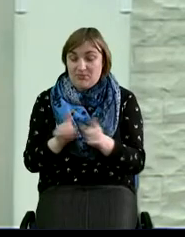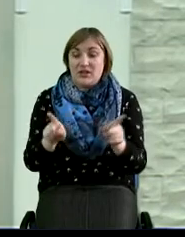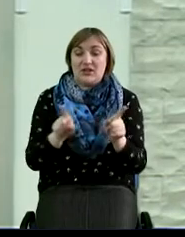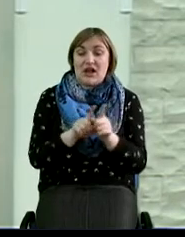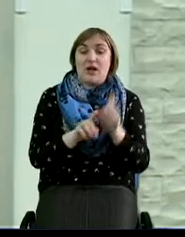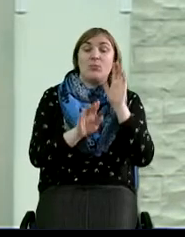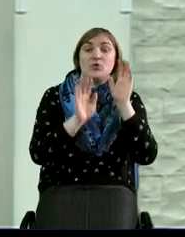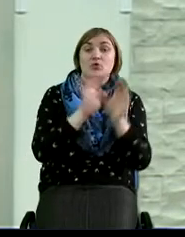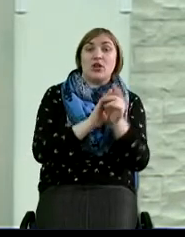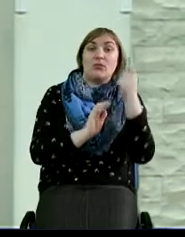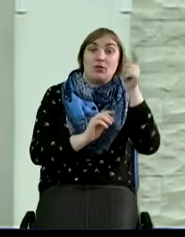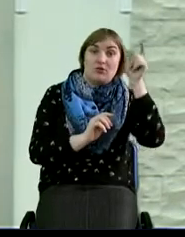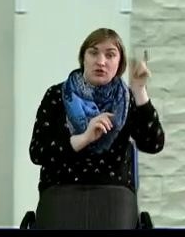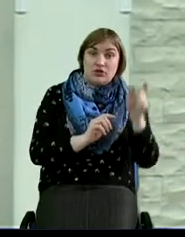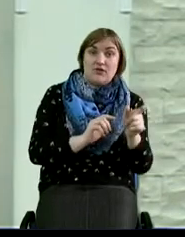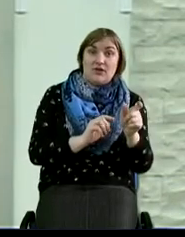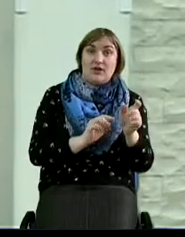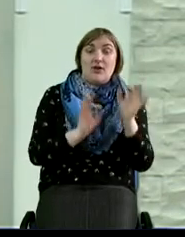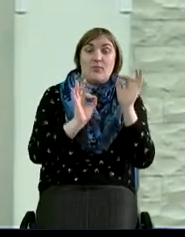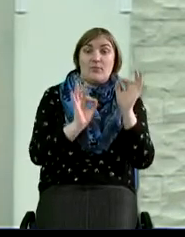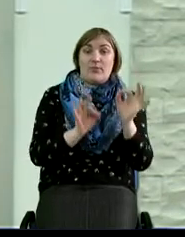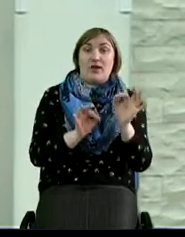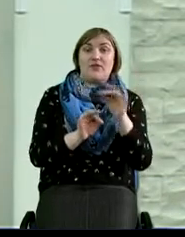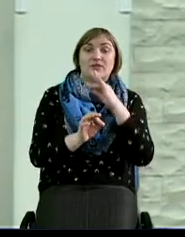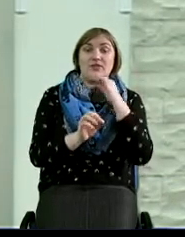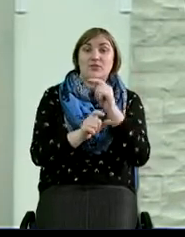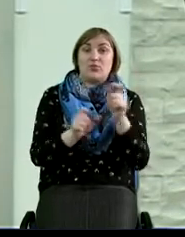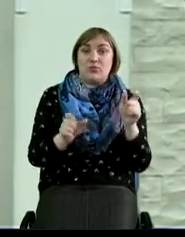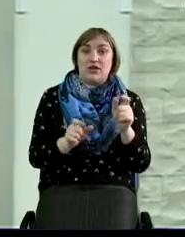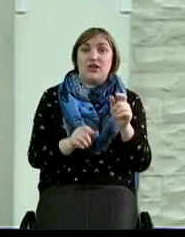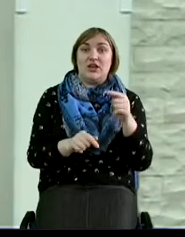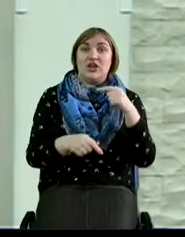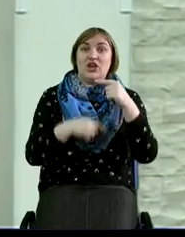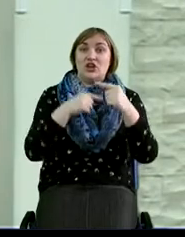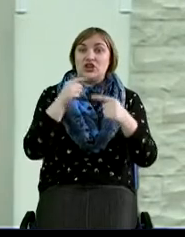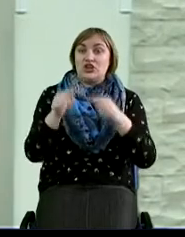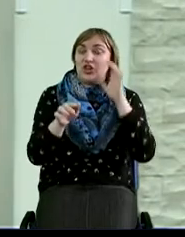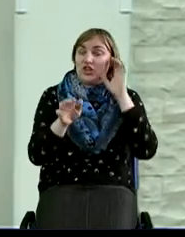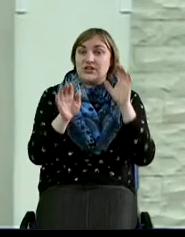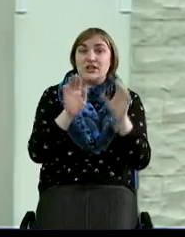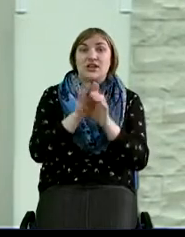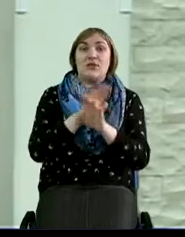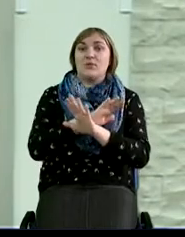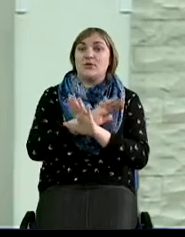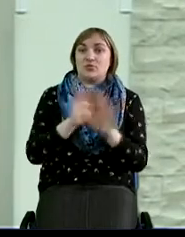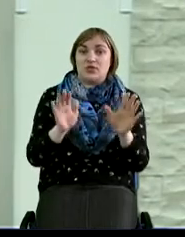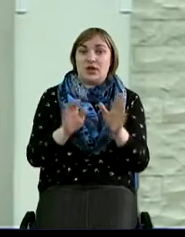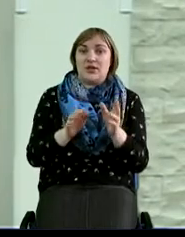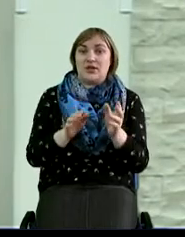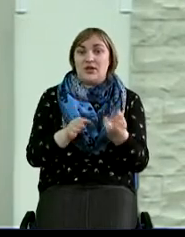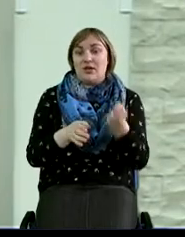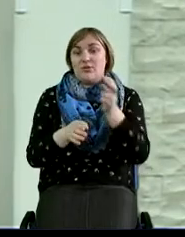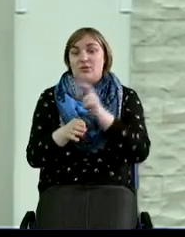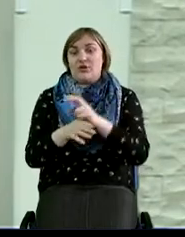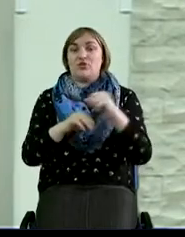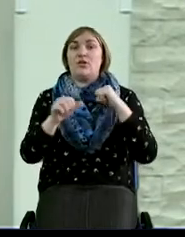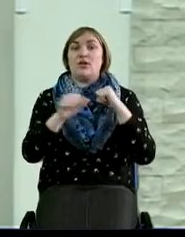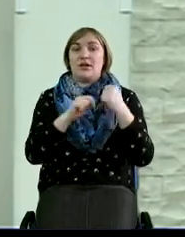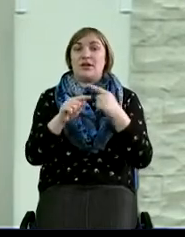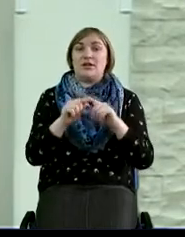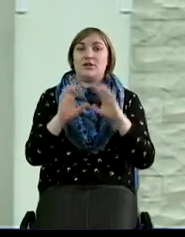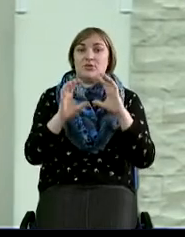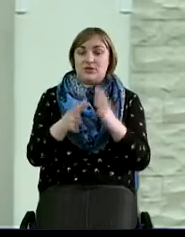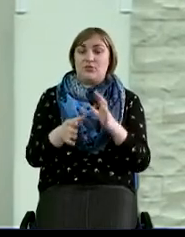сделаются праведными многими». Аминь. То есть через непослушание, мы видим с вами, пришел грех на эту землю, была